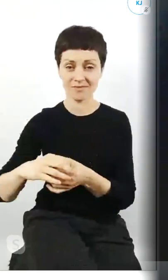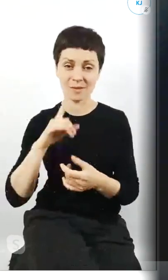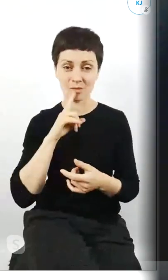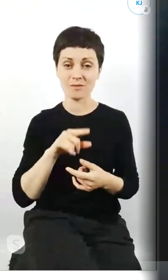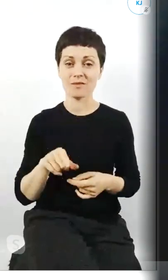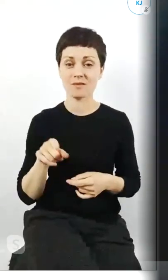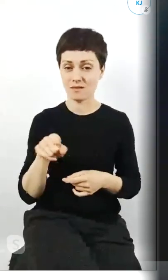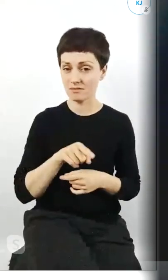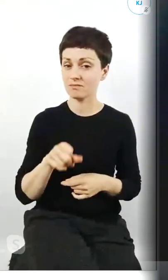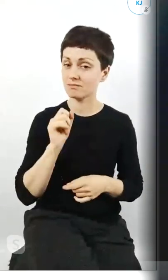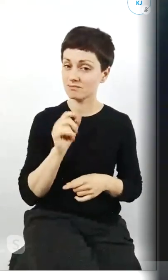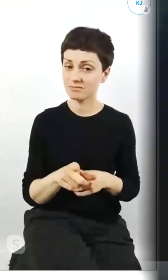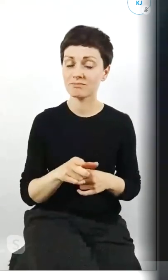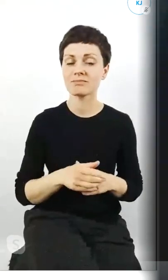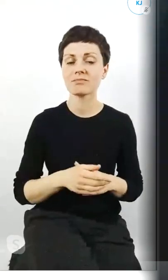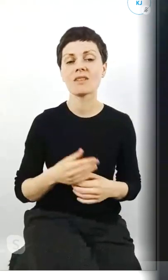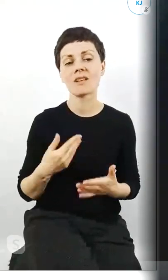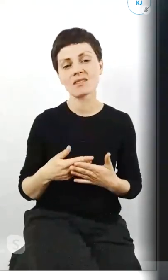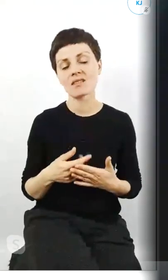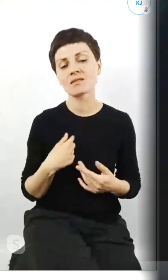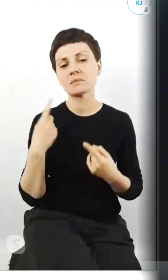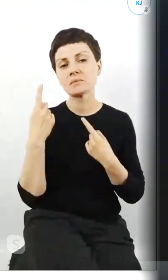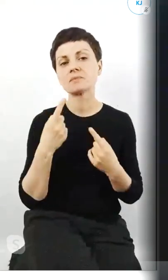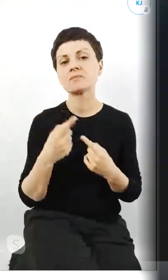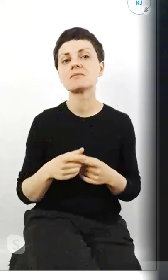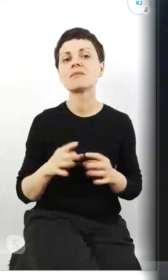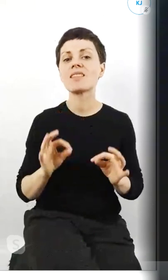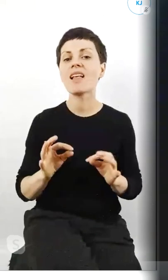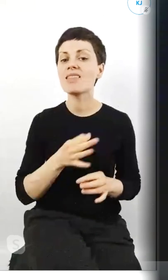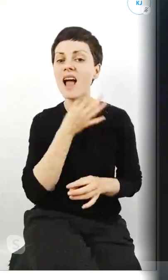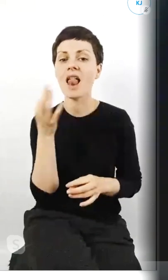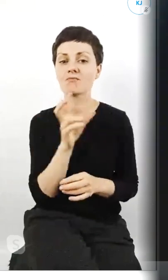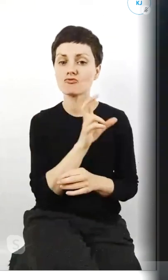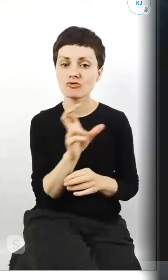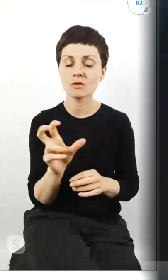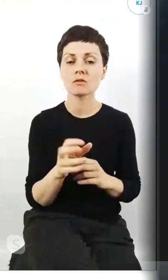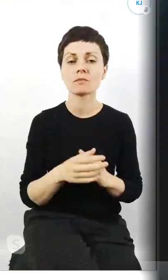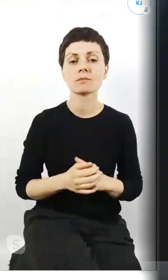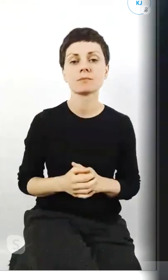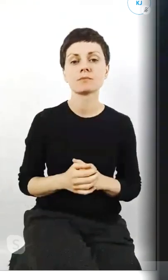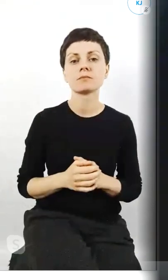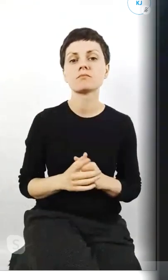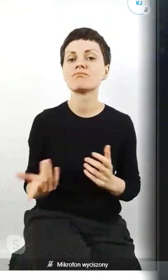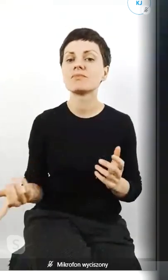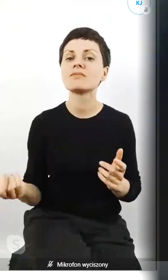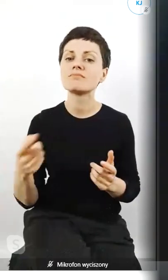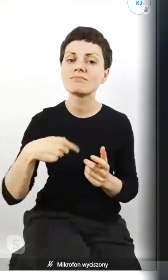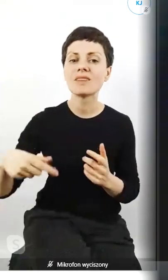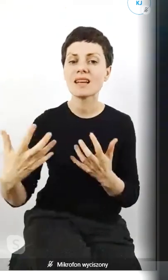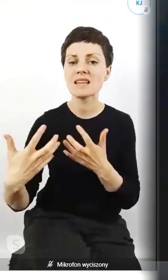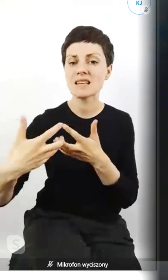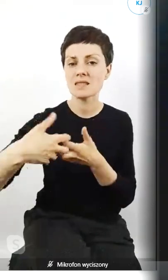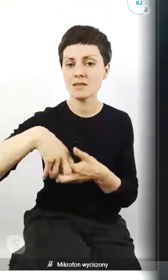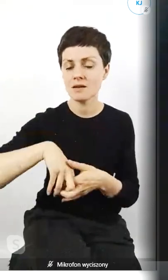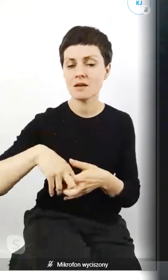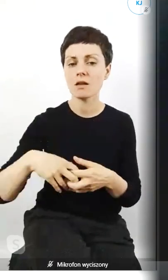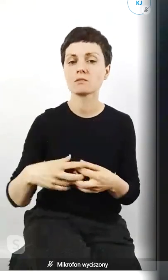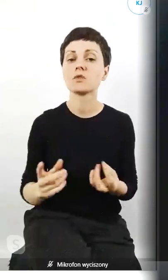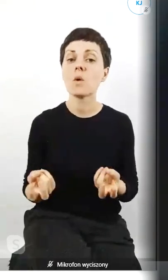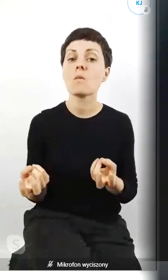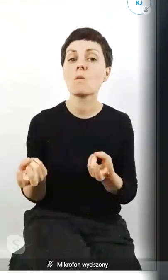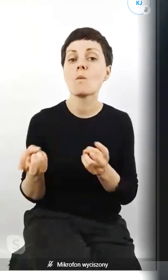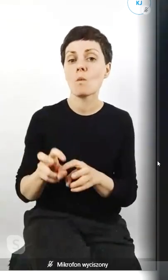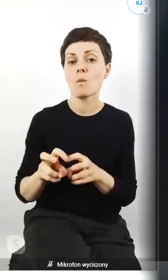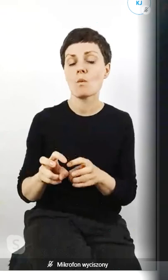może nawet wydawać więc wydaje mi się że teraz jest najlepszy czas na integrację państw i na podjęcie wspólnych